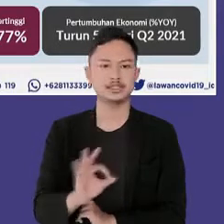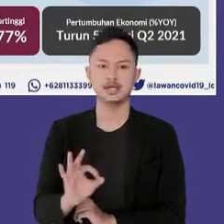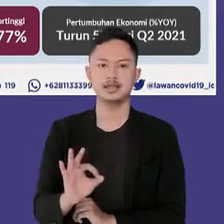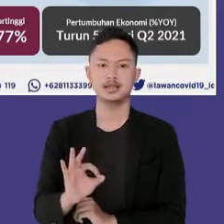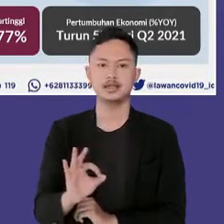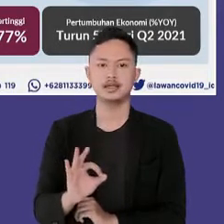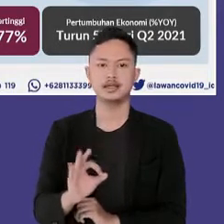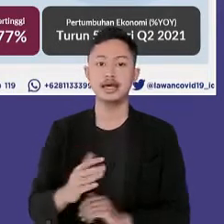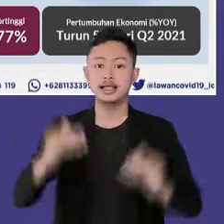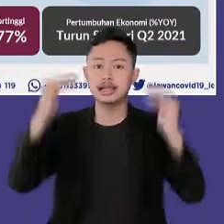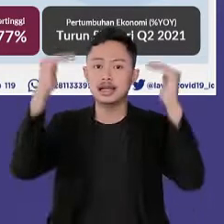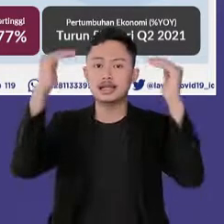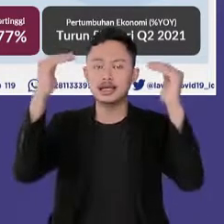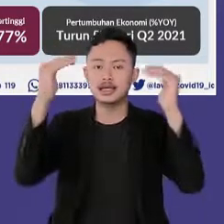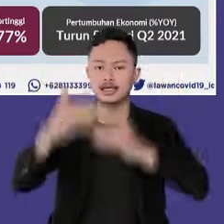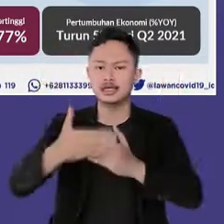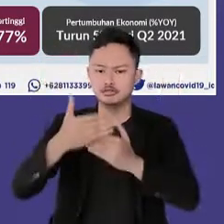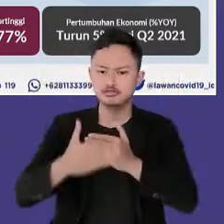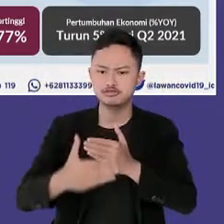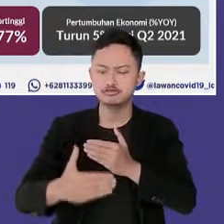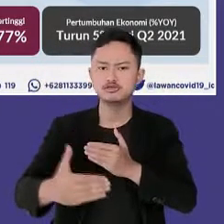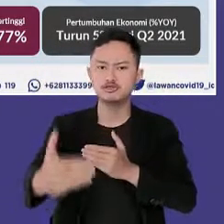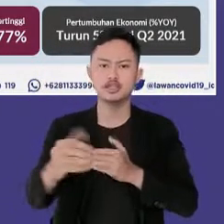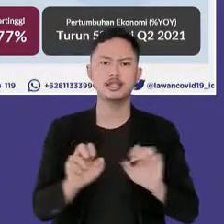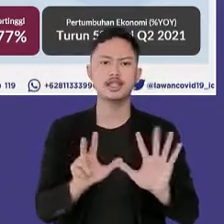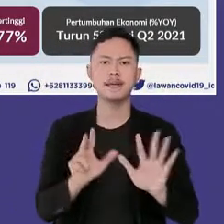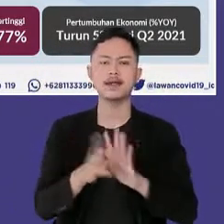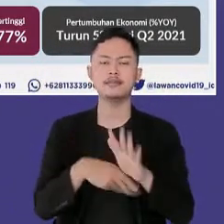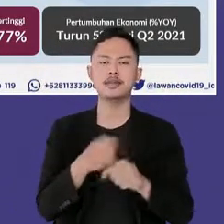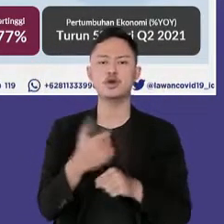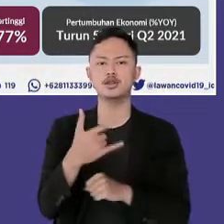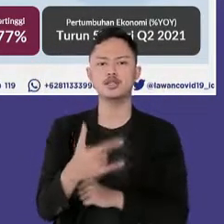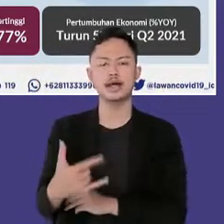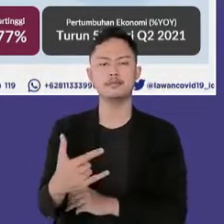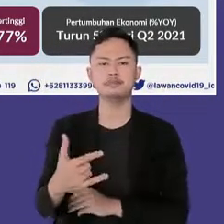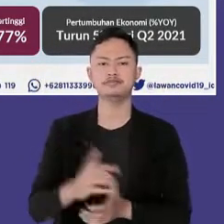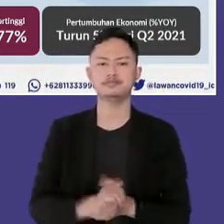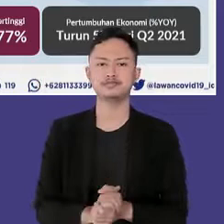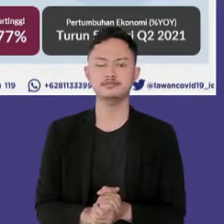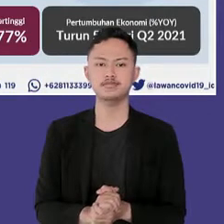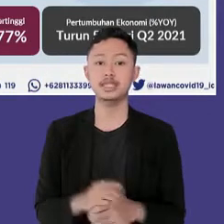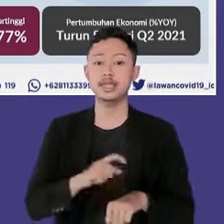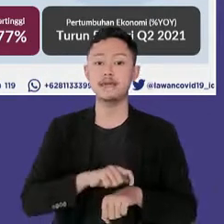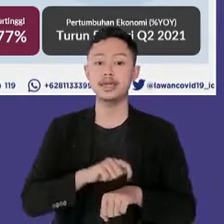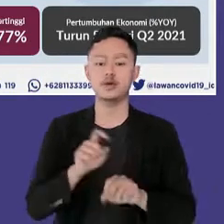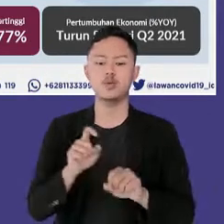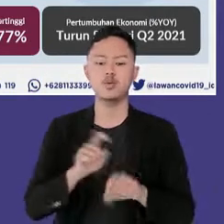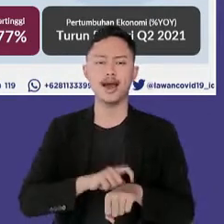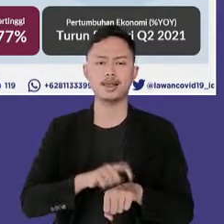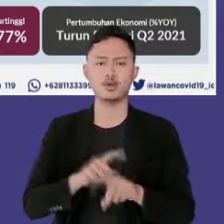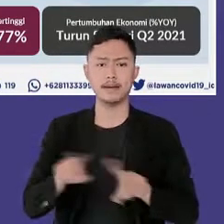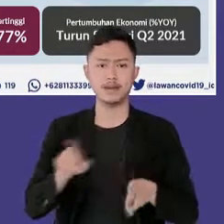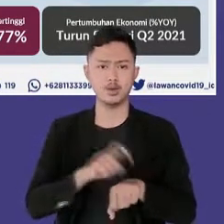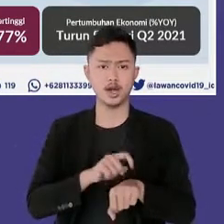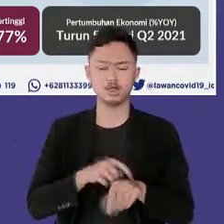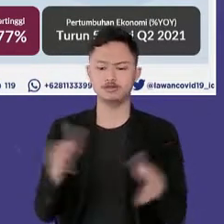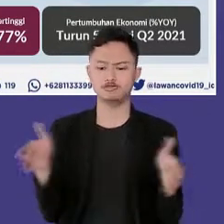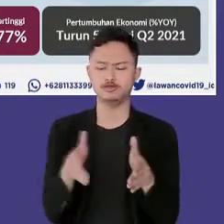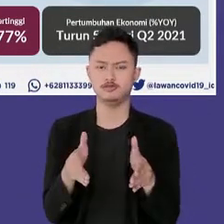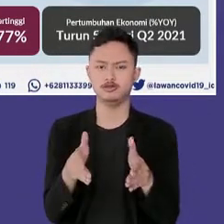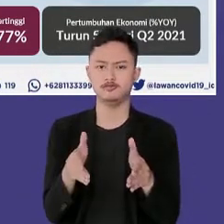annya bertahan selama 8 minggu kenaikan di lonjakan kedua ini lebih singkat daripada lonjakan kasus pertama